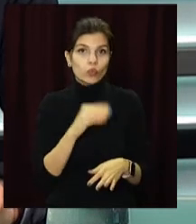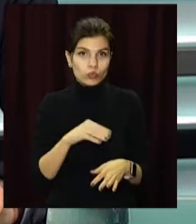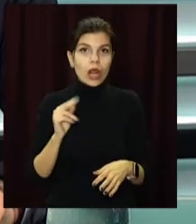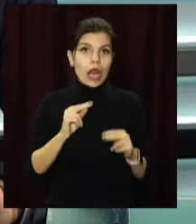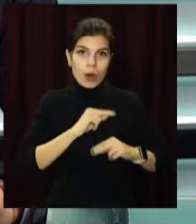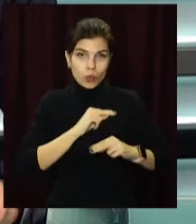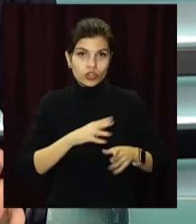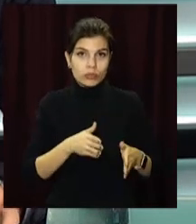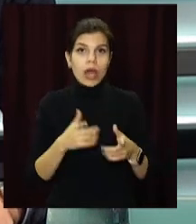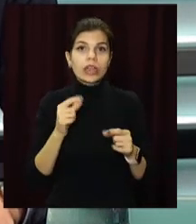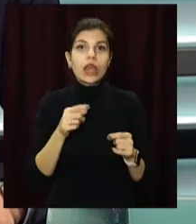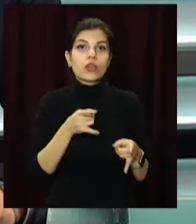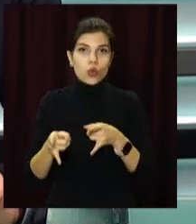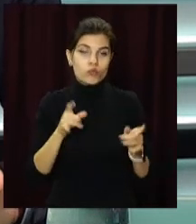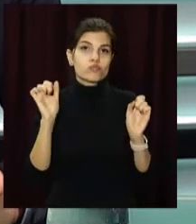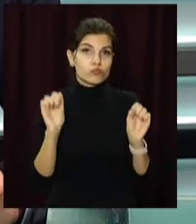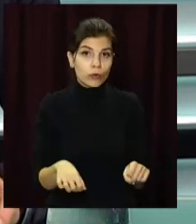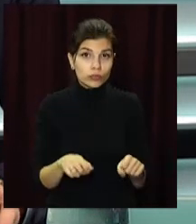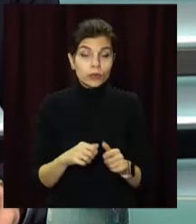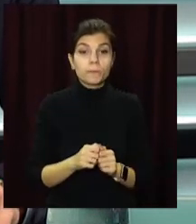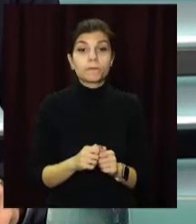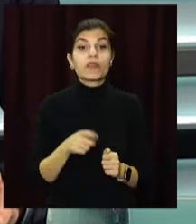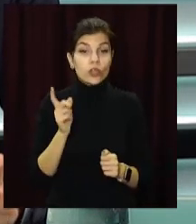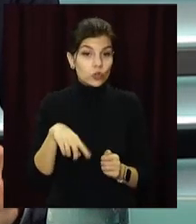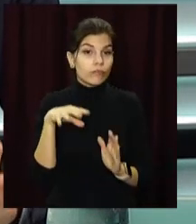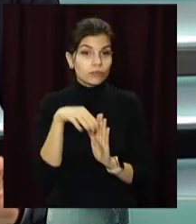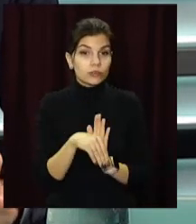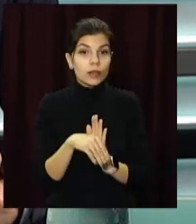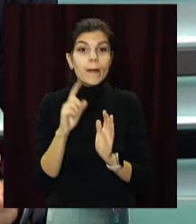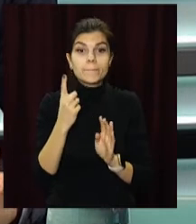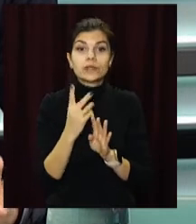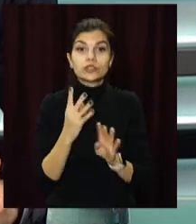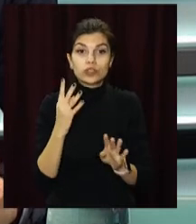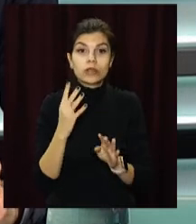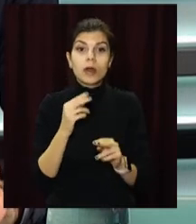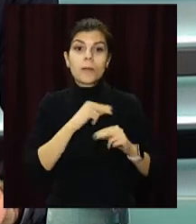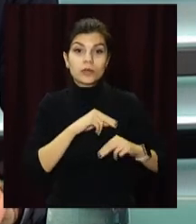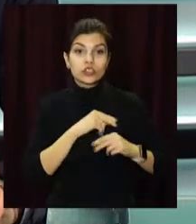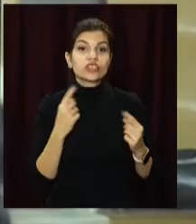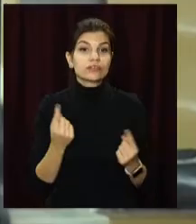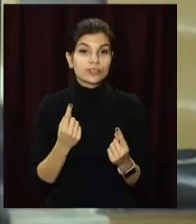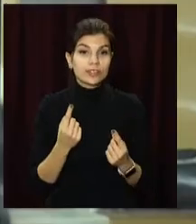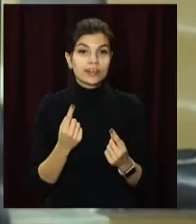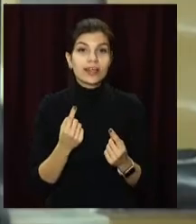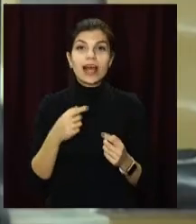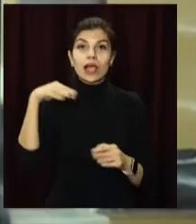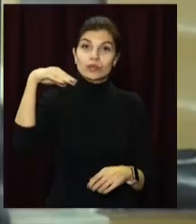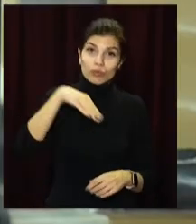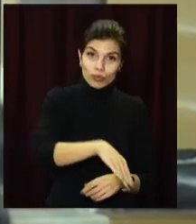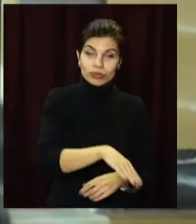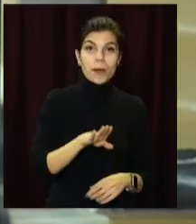коли всі дороги проїзні. В тому числі, в першу чергу, працювали, звичайно, на спусках,